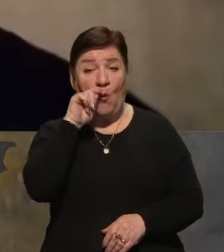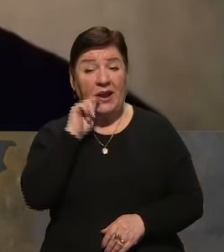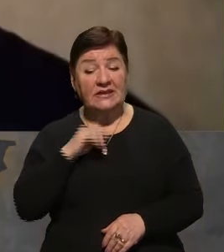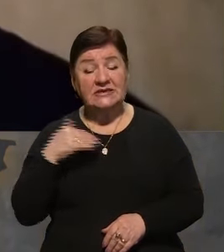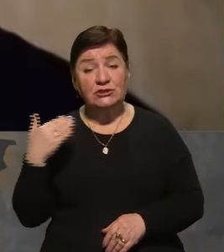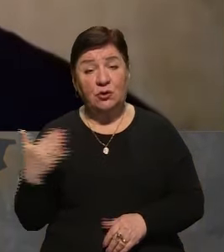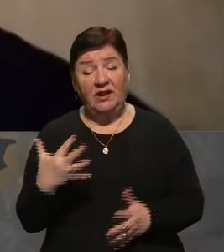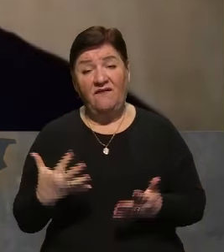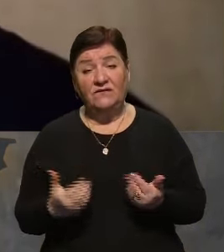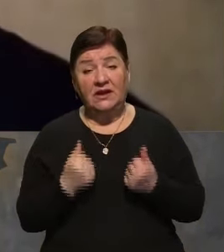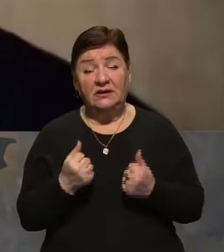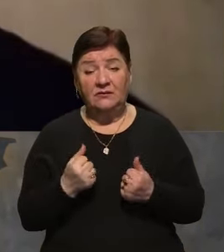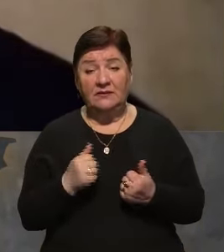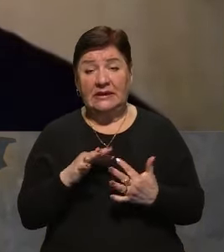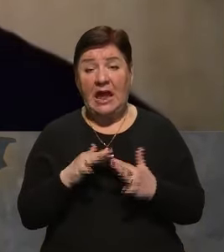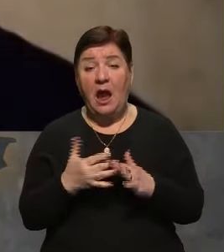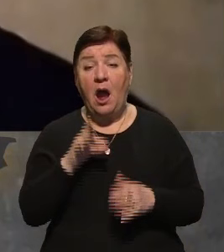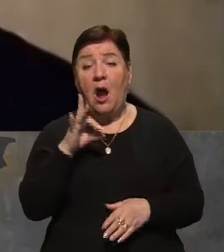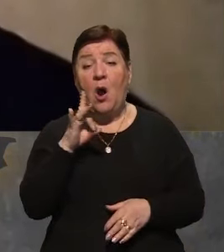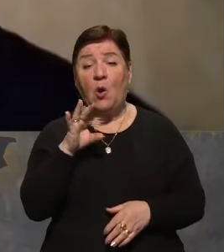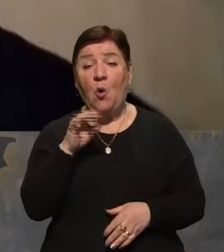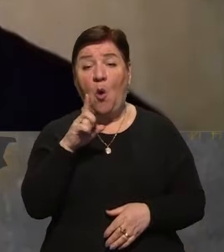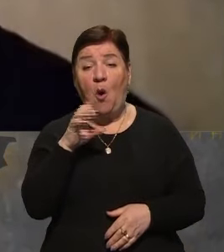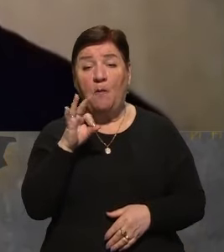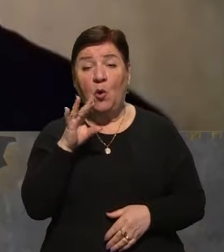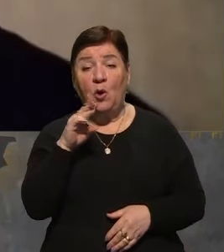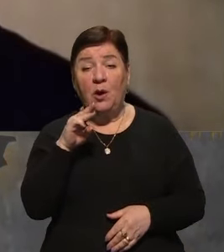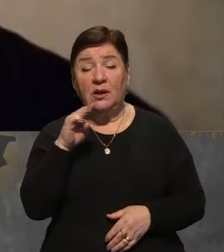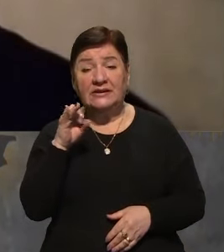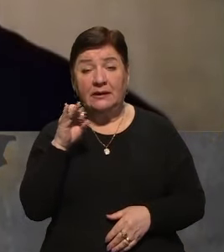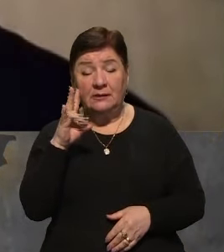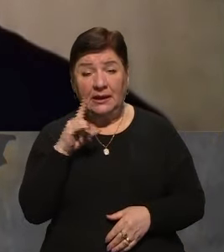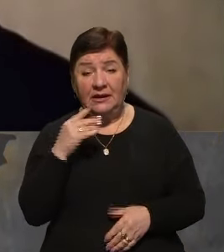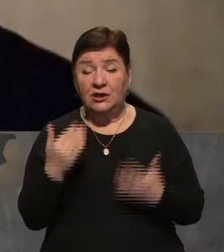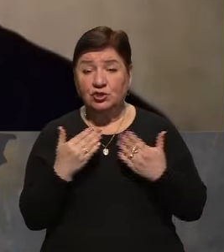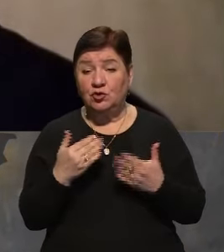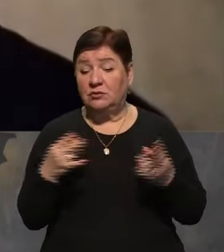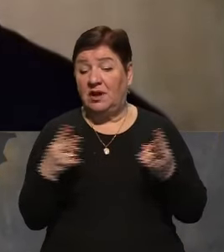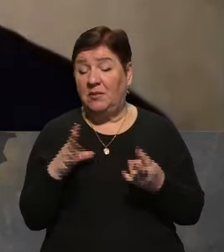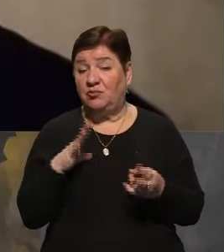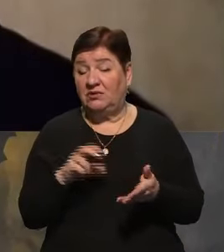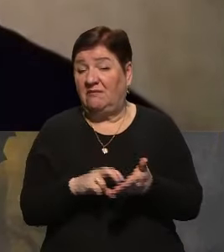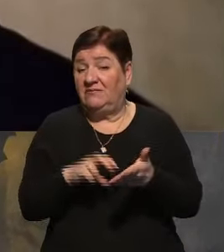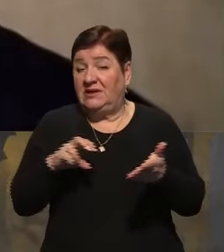втримати роботи, і що буде, і що доведеться все-таки відійти на позиції назад?